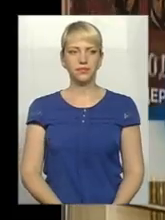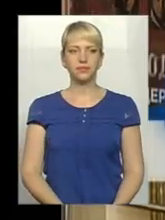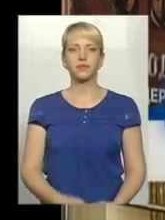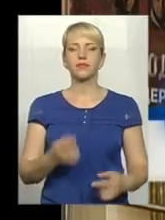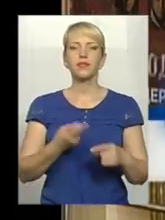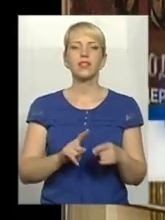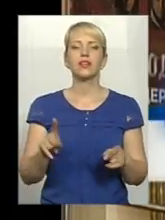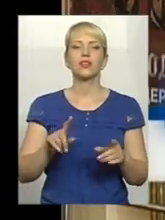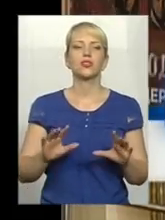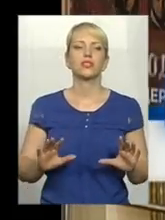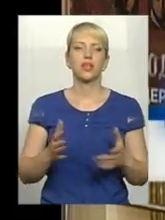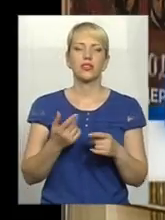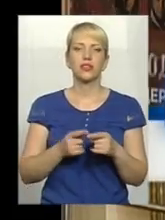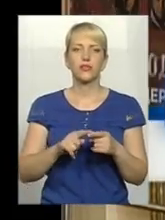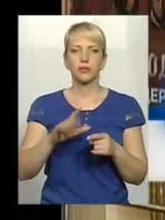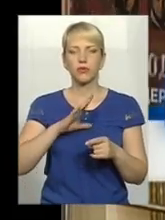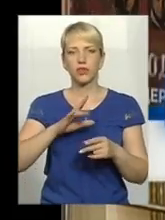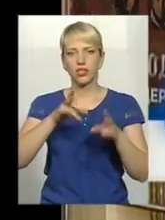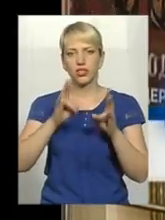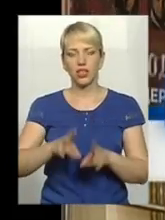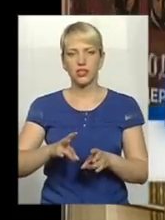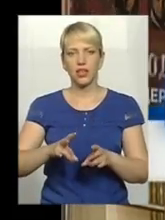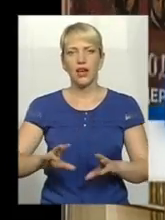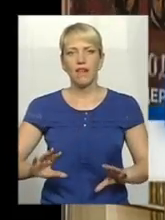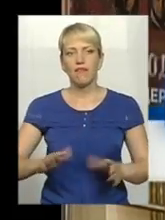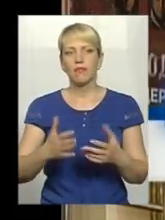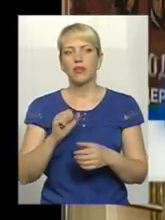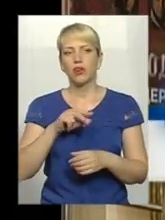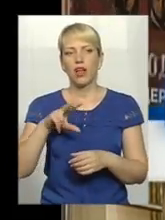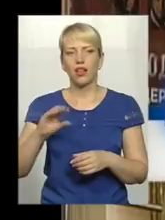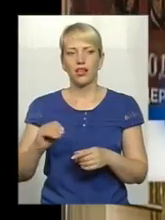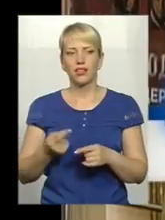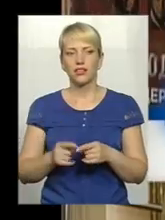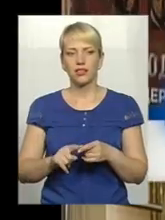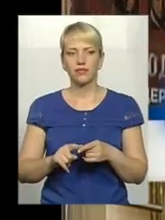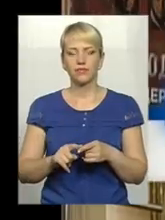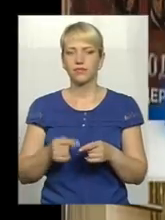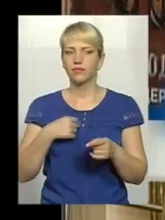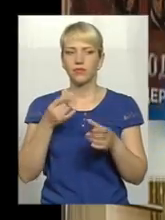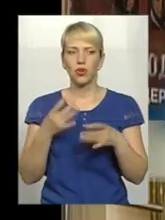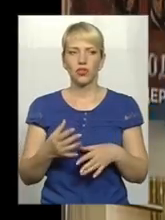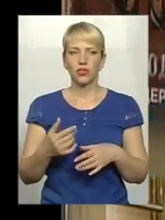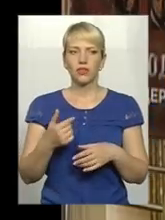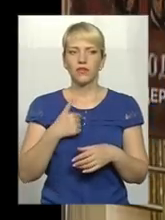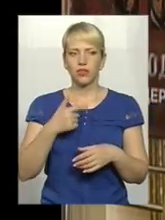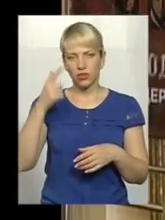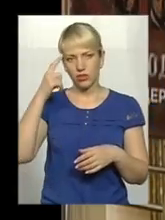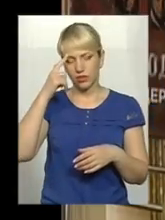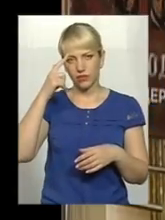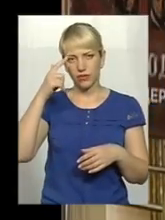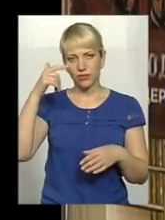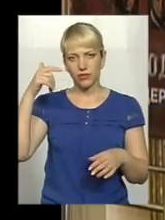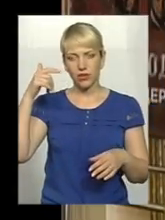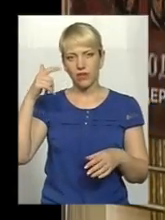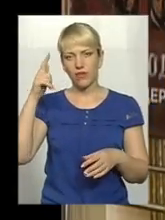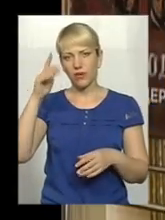можемо казати, що це нещасний випадок, але, знаєте, насправді, просто, мені здається, він просто свідомо ризикнув з собою, тому